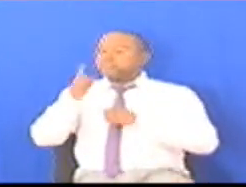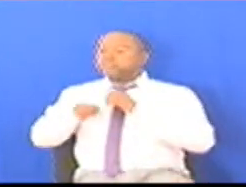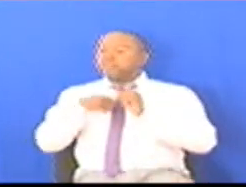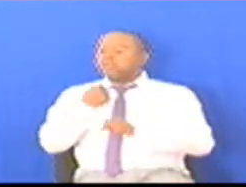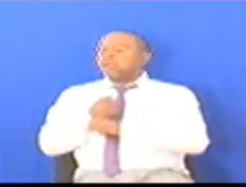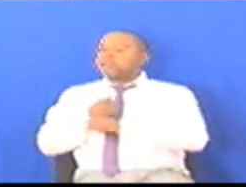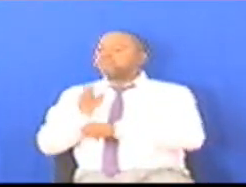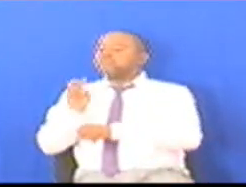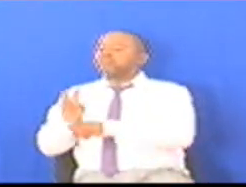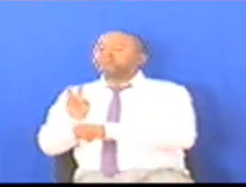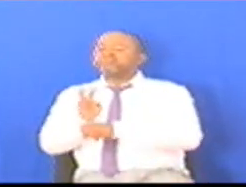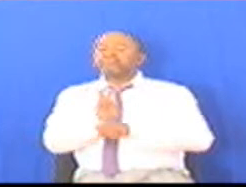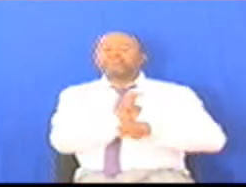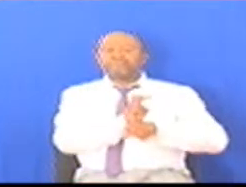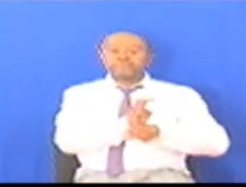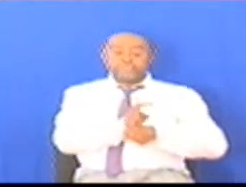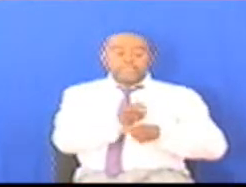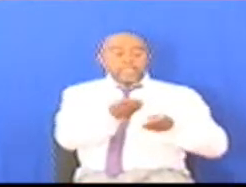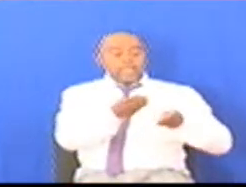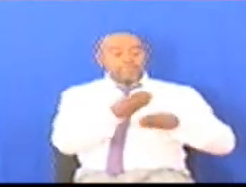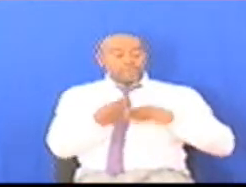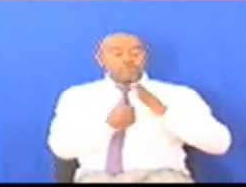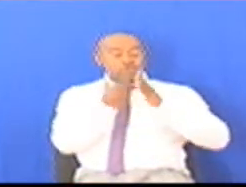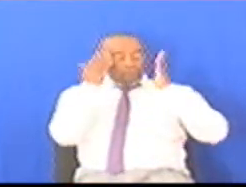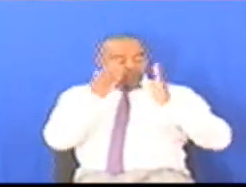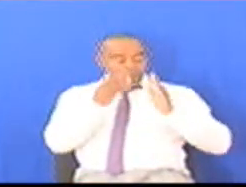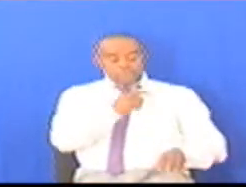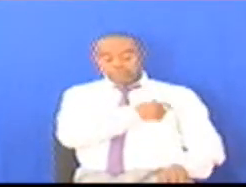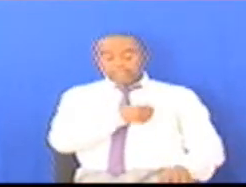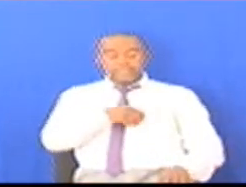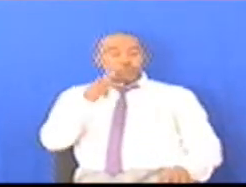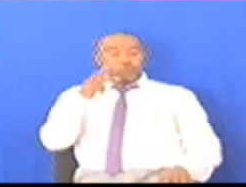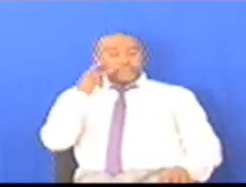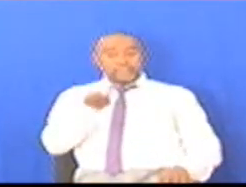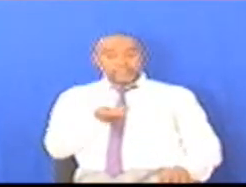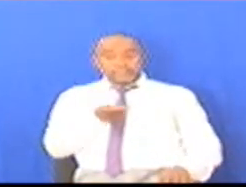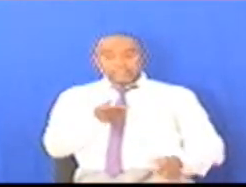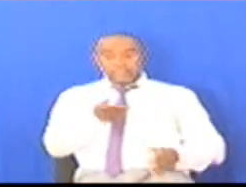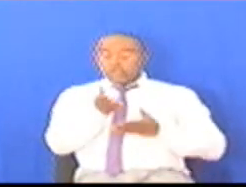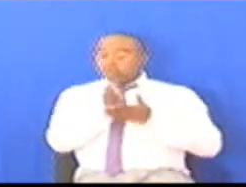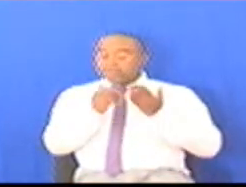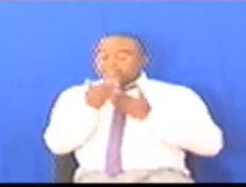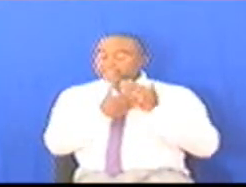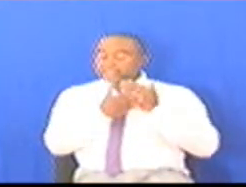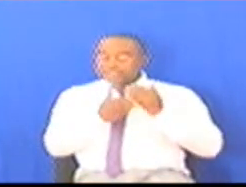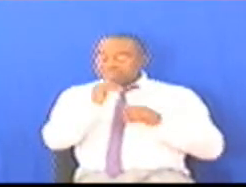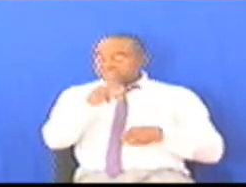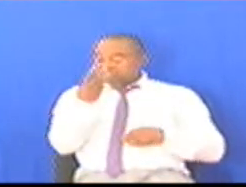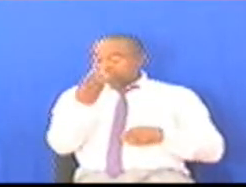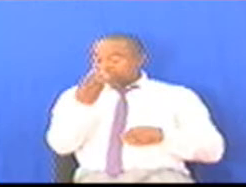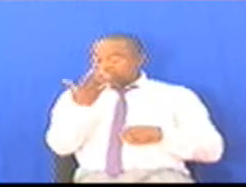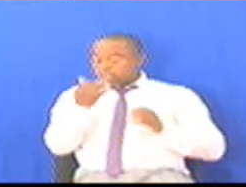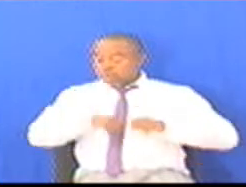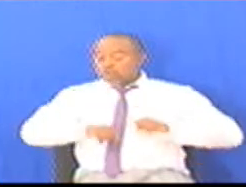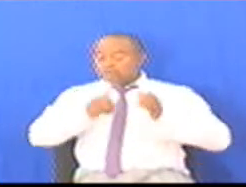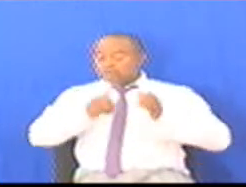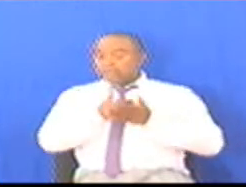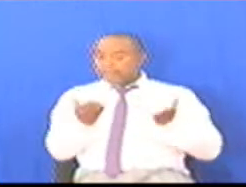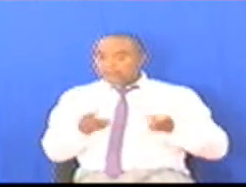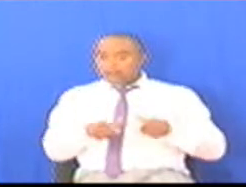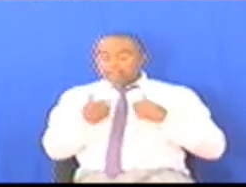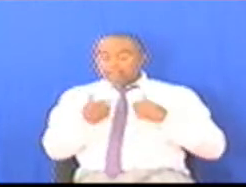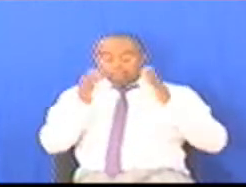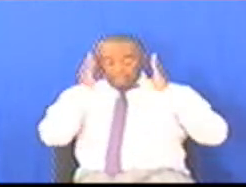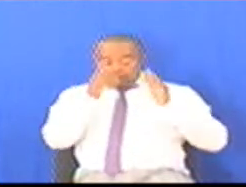Hame Pokea Kutoko Mwishmua Rais Kikwete Kuna Nchi Ambazo Kwa Mezi Mitano Tu Haitawaliki Lakini Mwishmua Rais Hamesimamia Amani